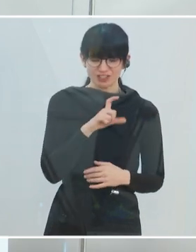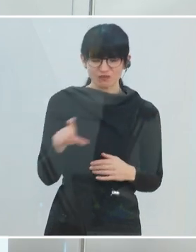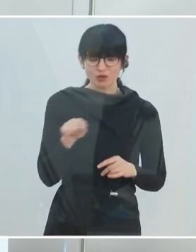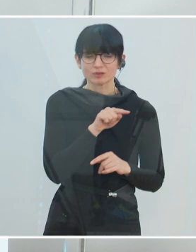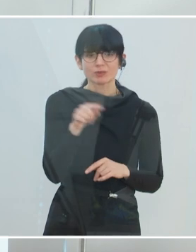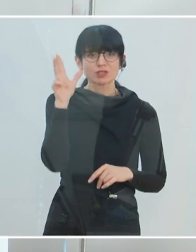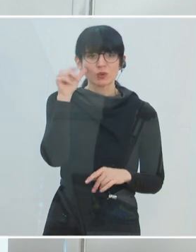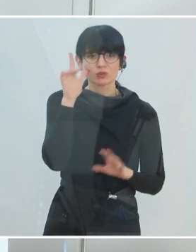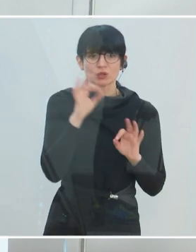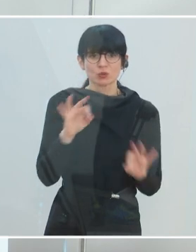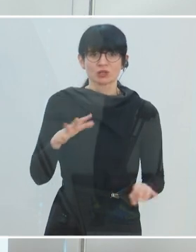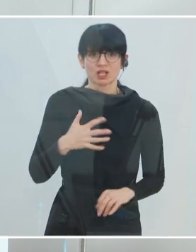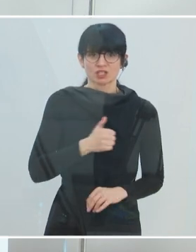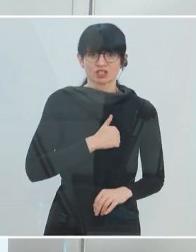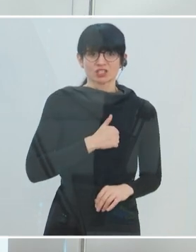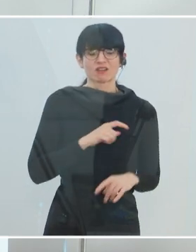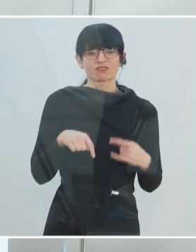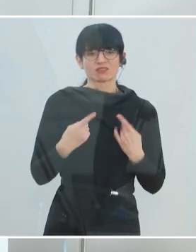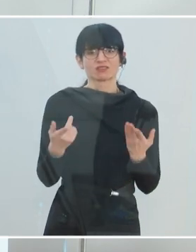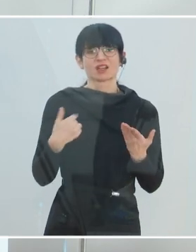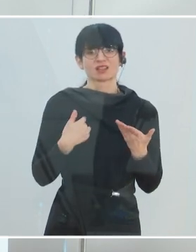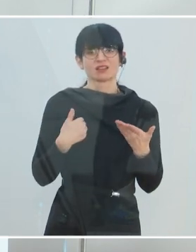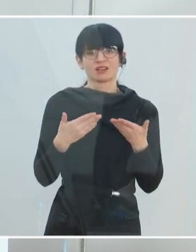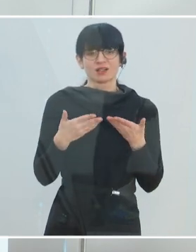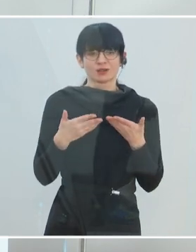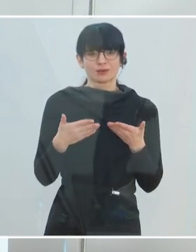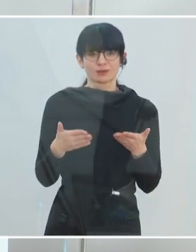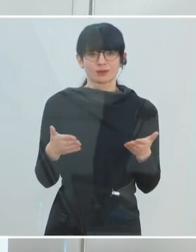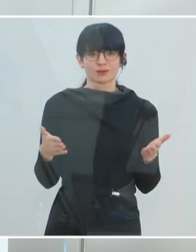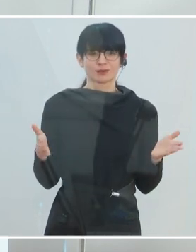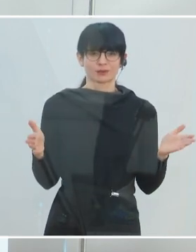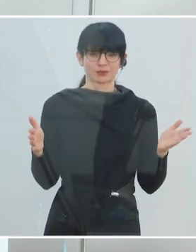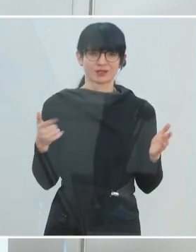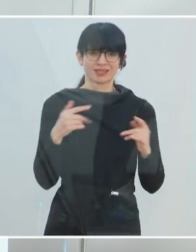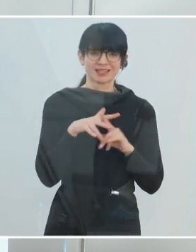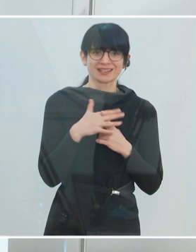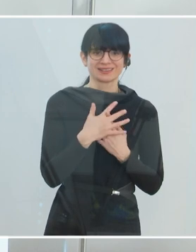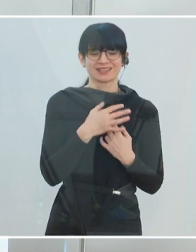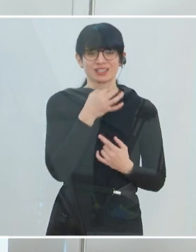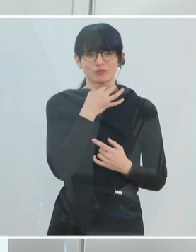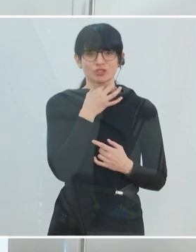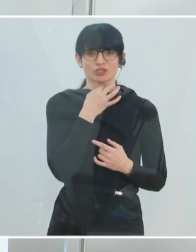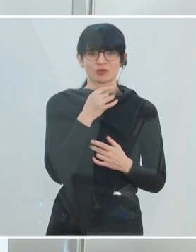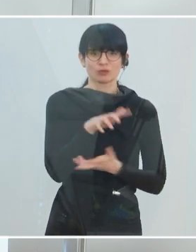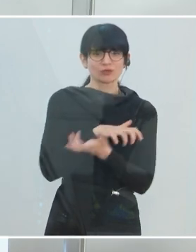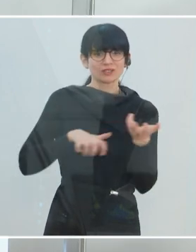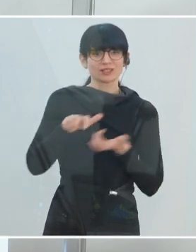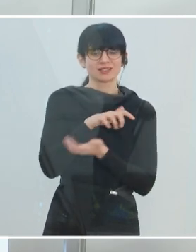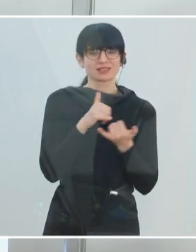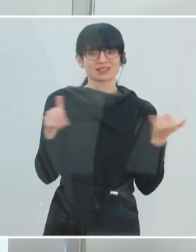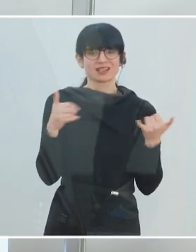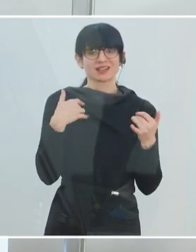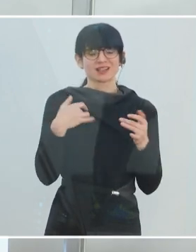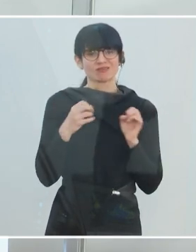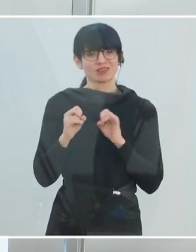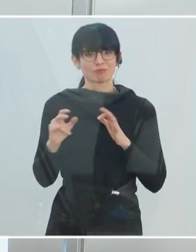Ostern, dass es dann tatsächlich leichter werden kann. Und dass es um diese Teamstimmung auch geht. Eine Krise, wie die Pandemie ist.